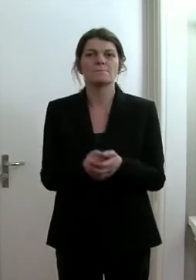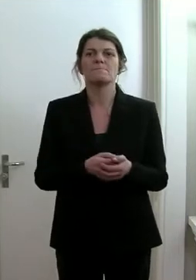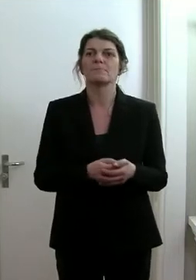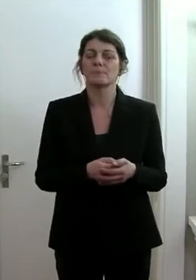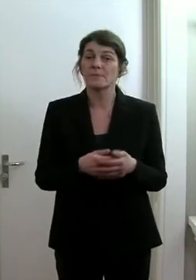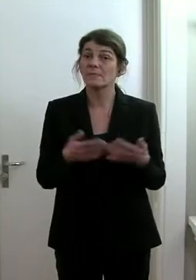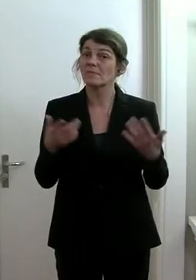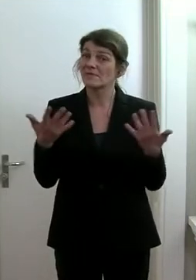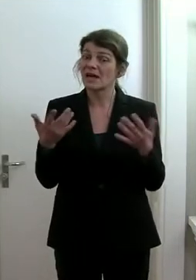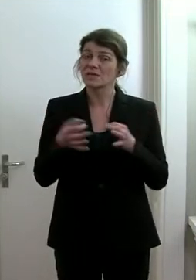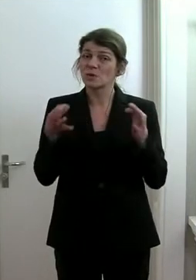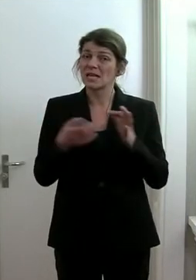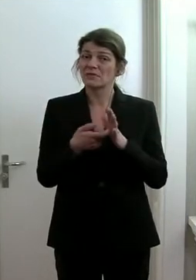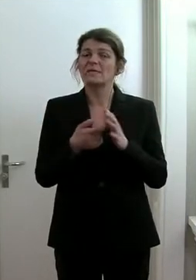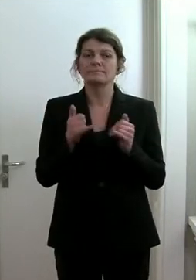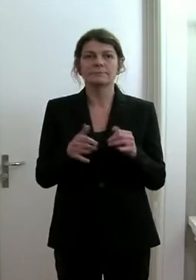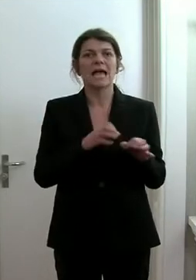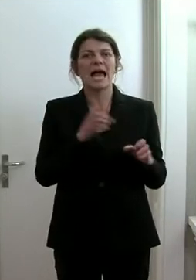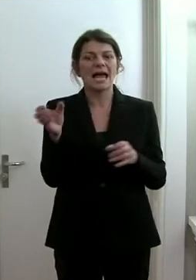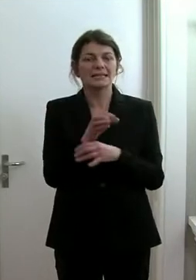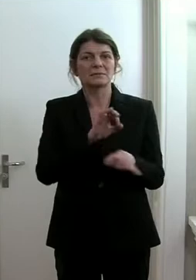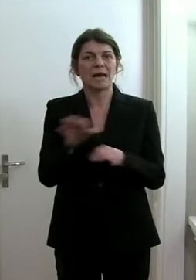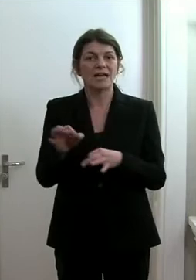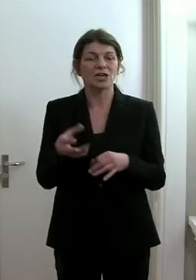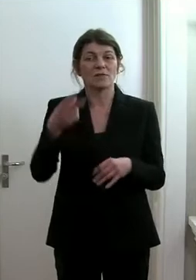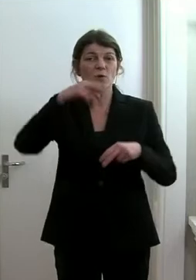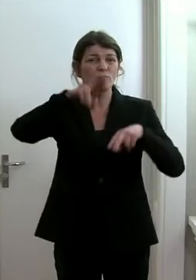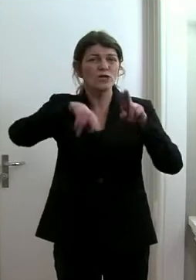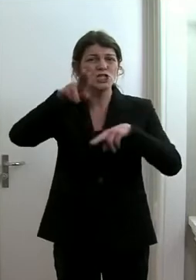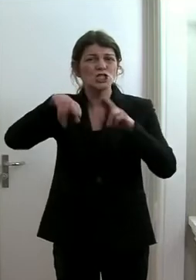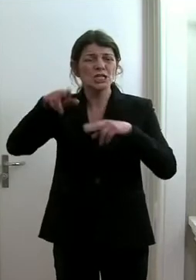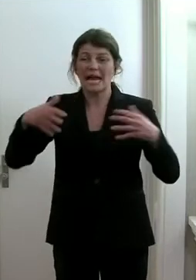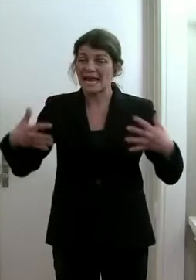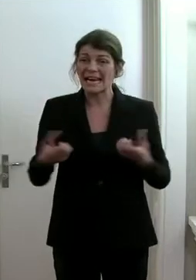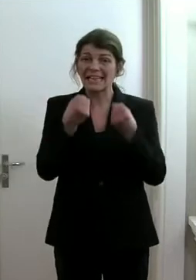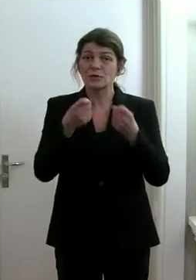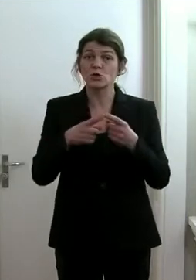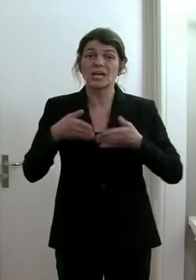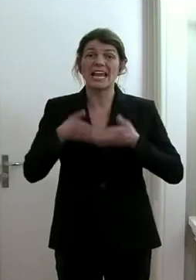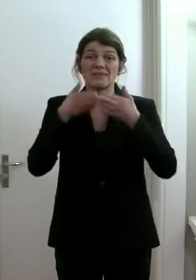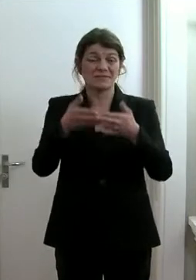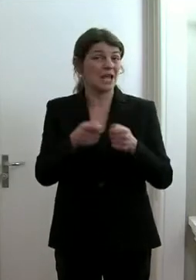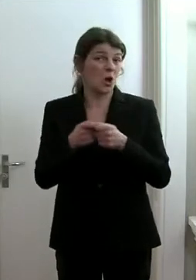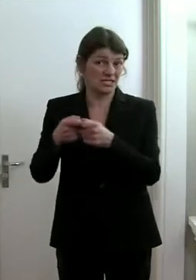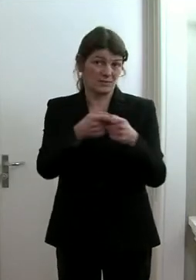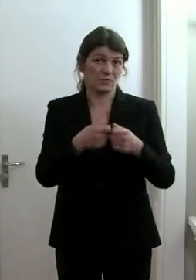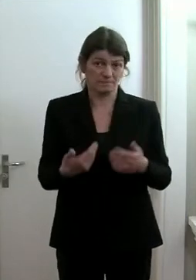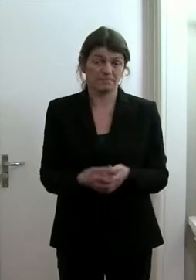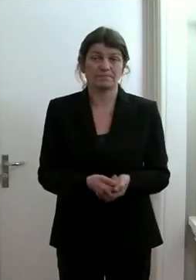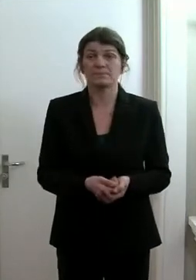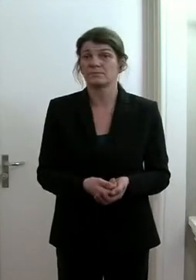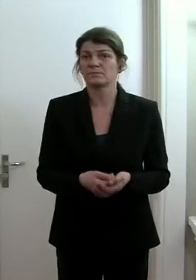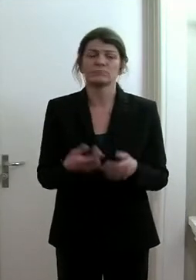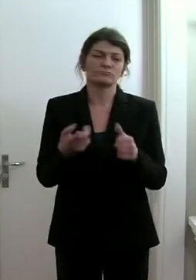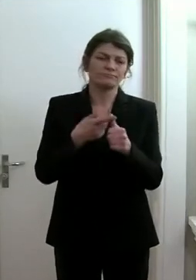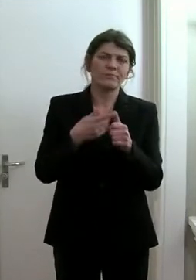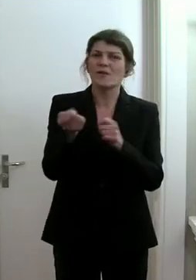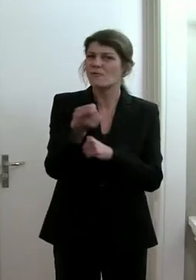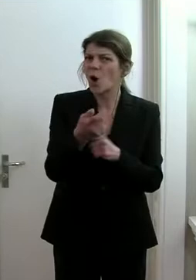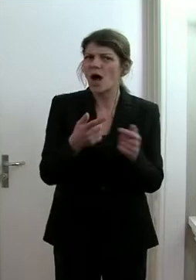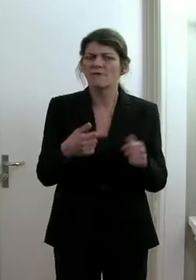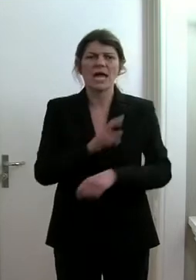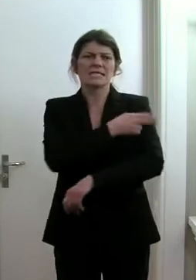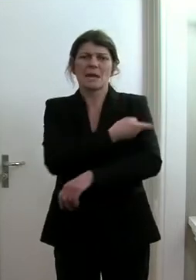die Einsatzbereitschaft der verschiedensten Rettungs und Hilfsorganisationen wie Feuerwehren,